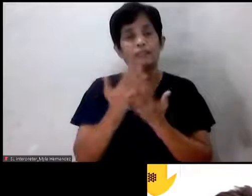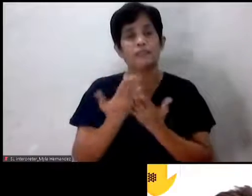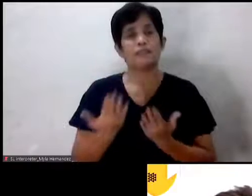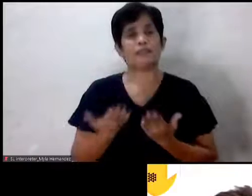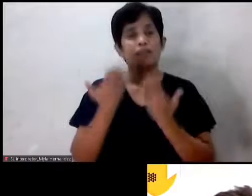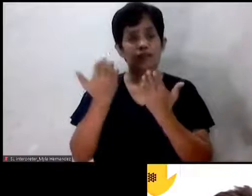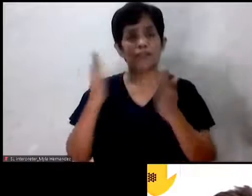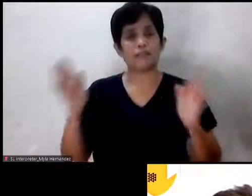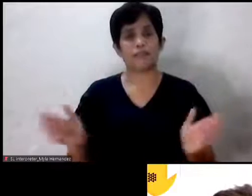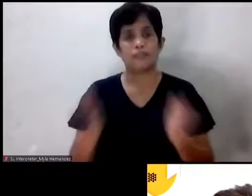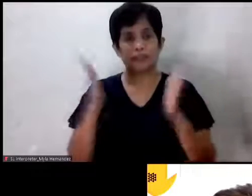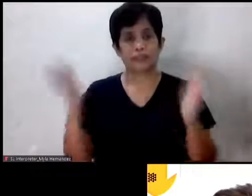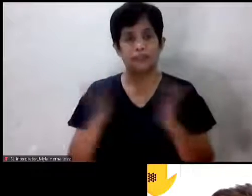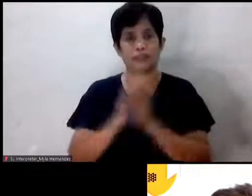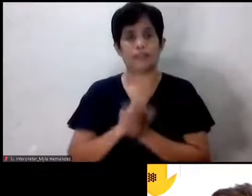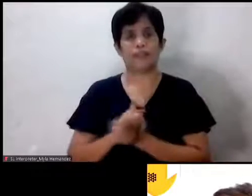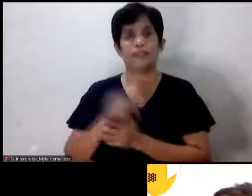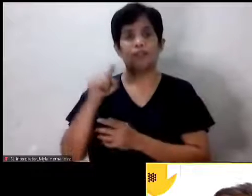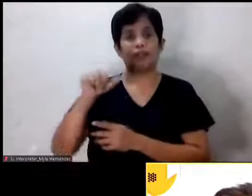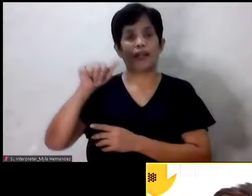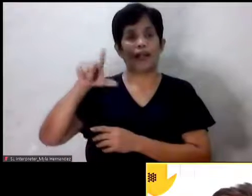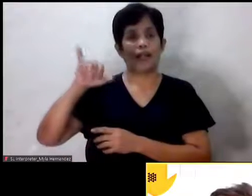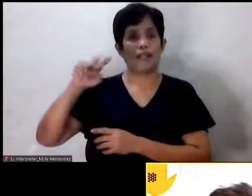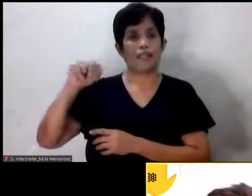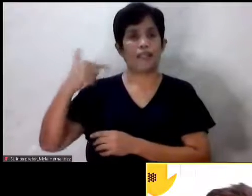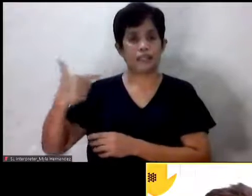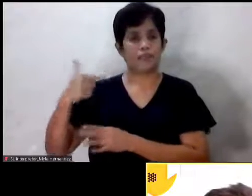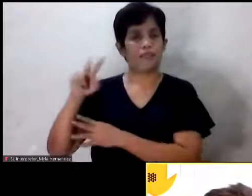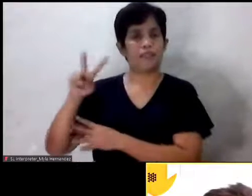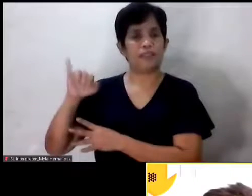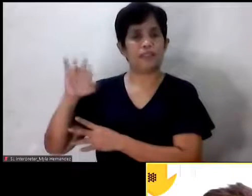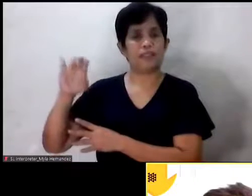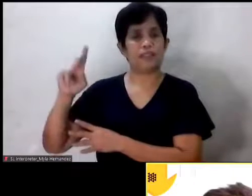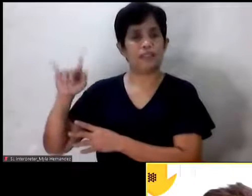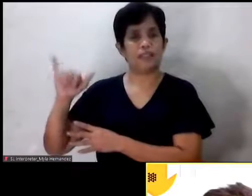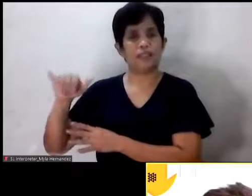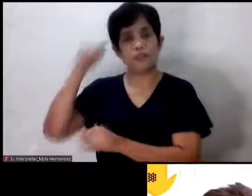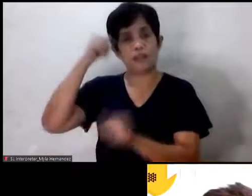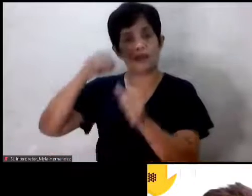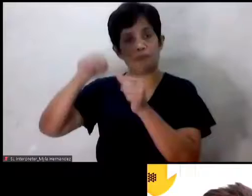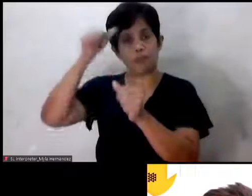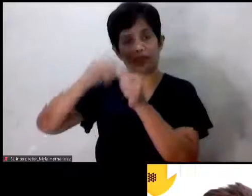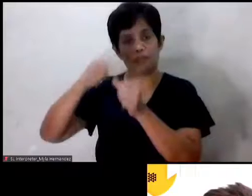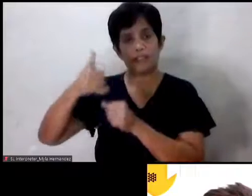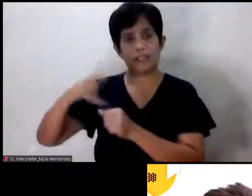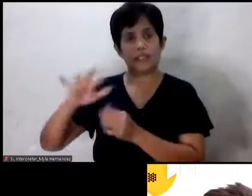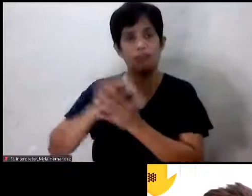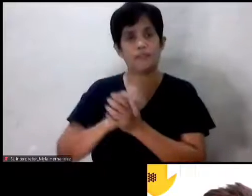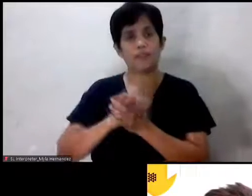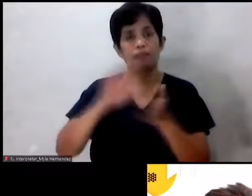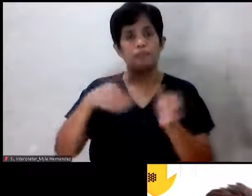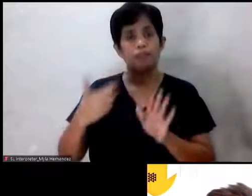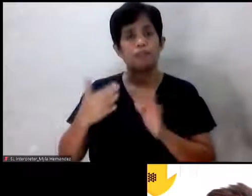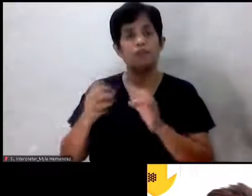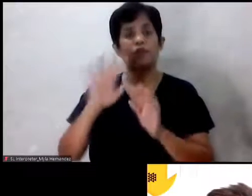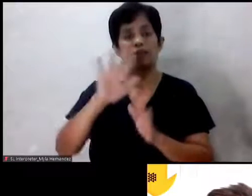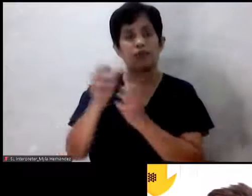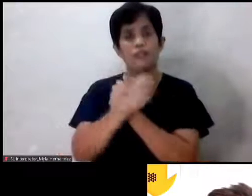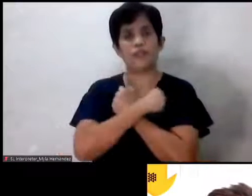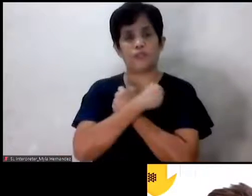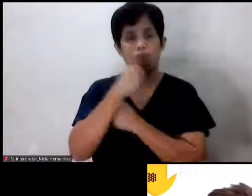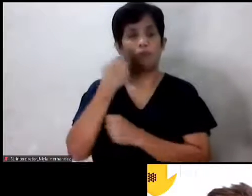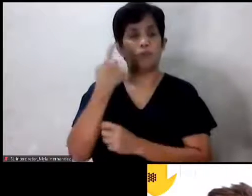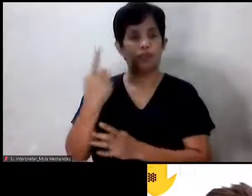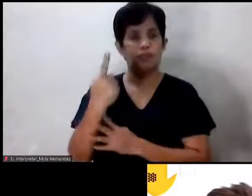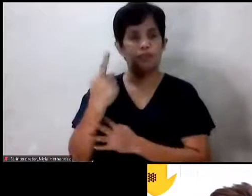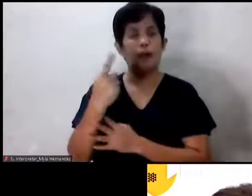Ayan na nga ang sabi ni Aling Vicky, o remembering on occasions like your departed loved ones, happy reunions, memories that remain memories that